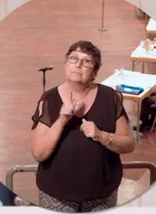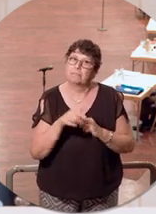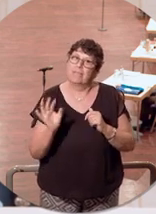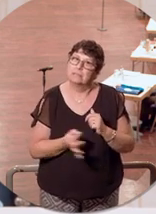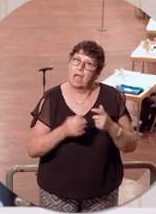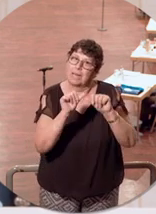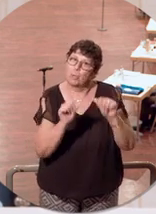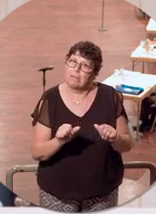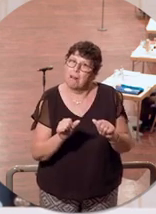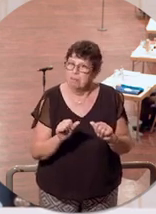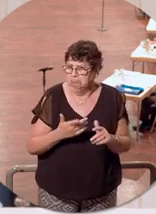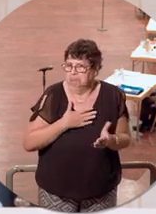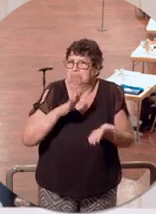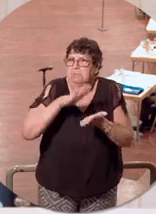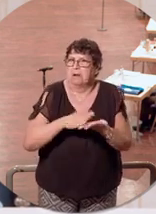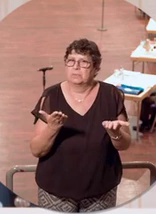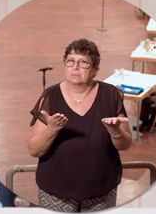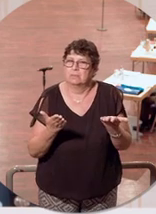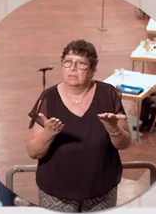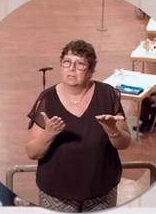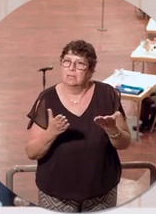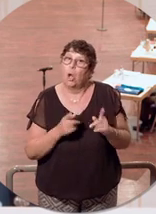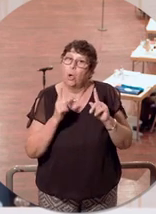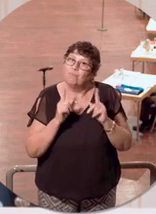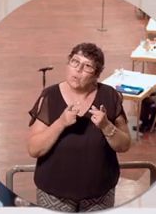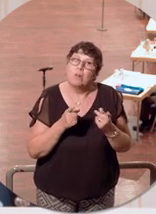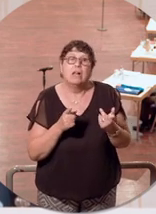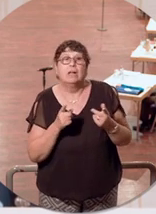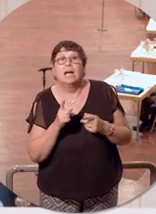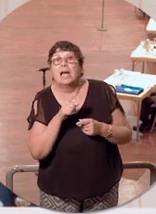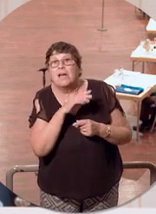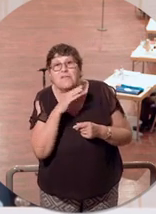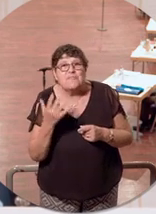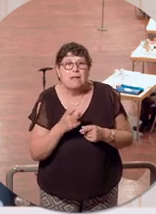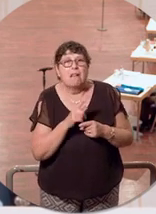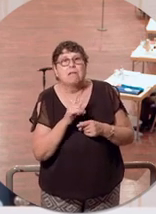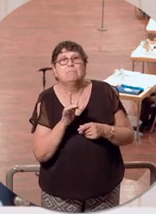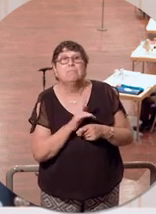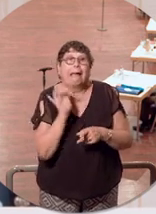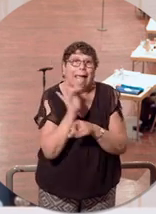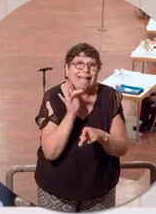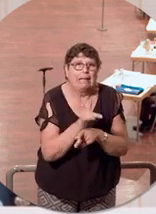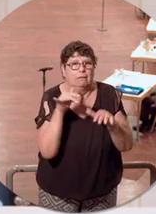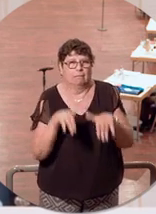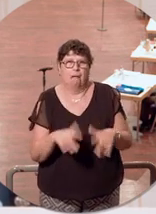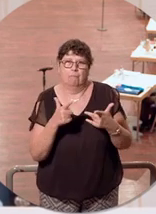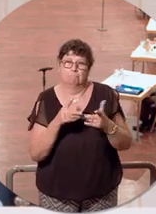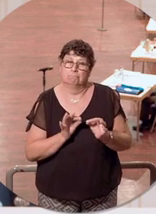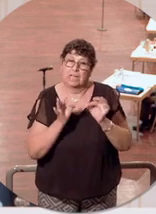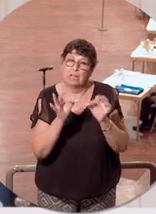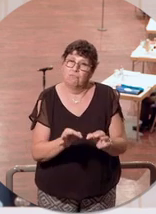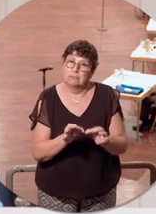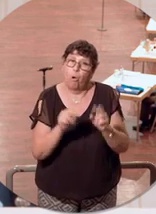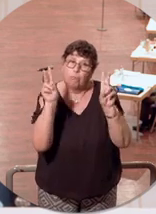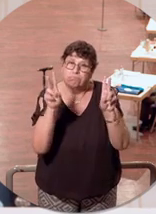das Saarland-Modell, es hat funktioniert und das entgegen nicht weniger anderslauternder Vorhersagen. Es hat das Infektionsgeschehen